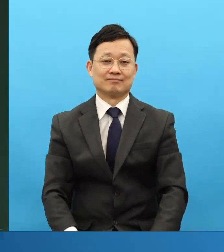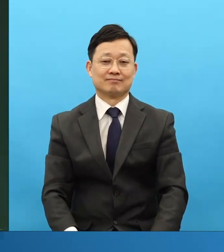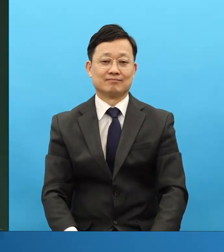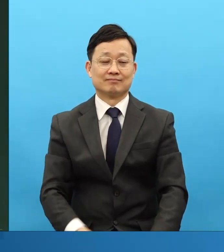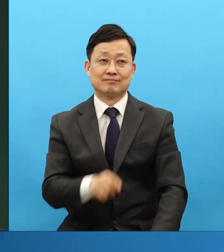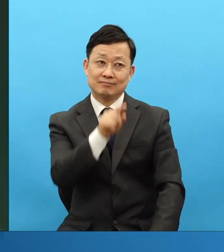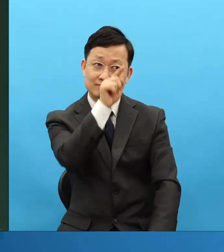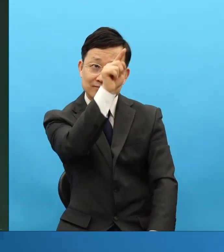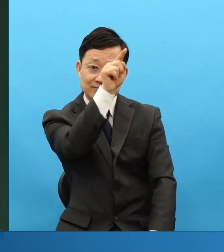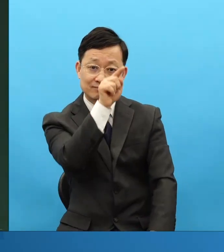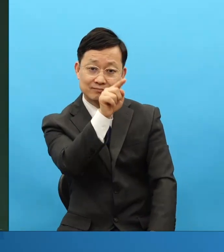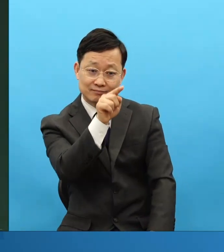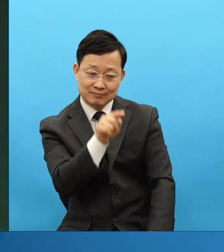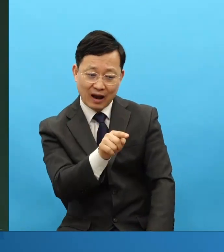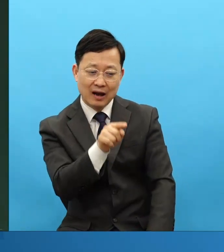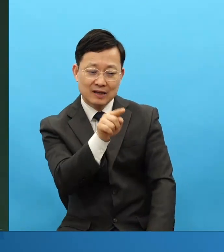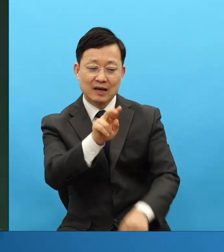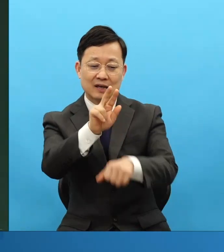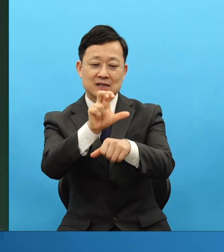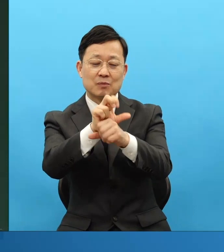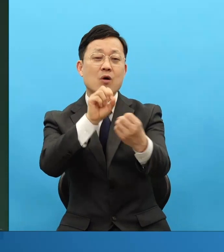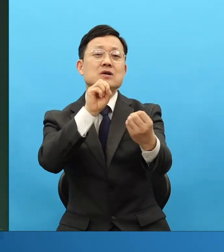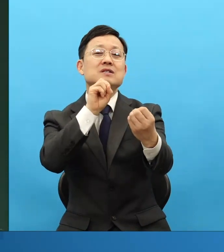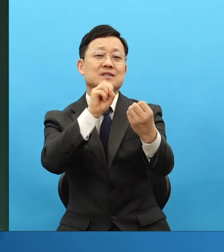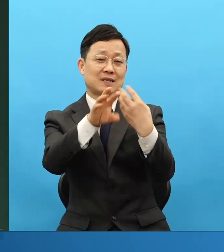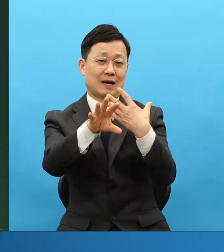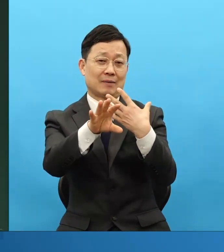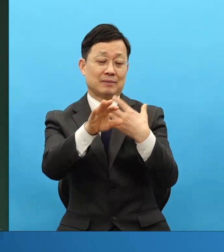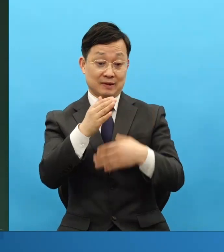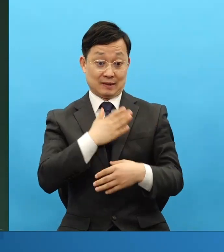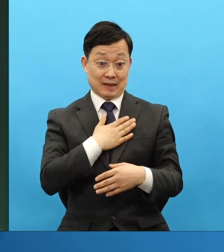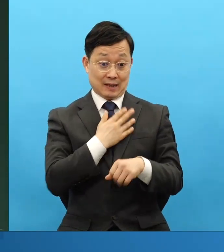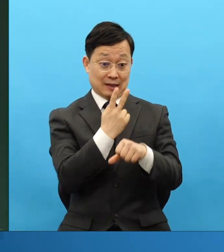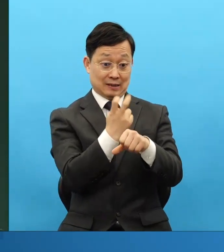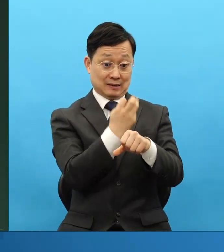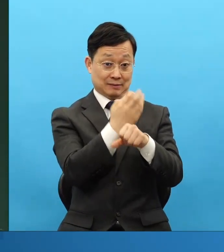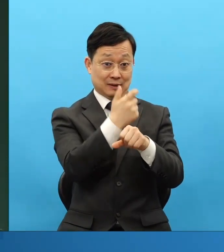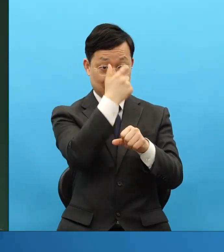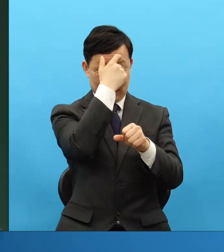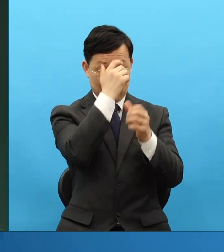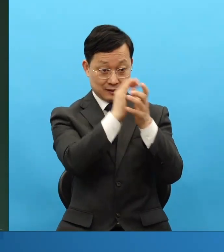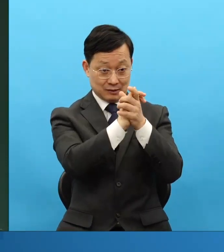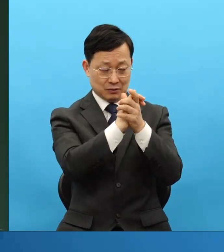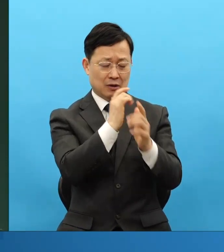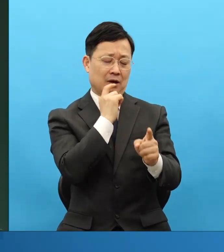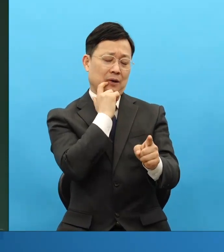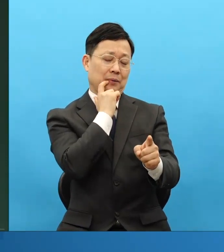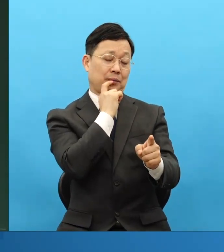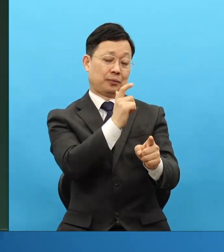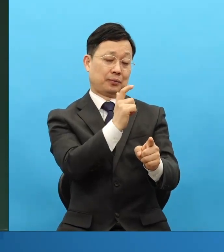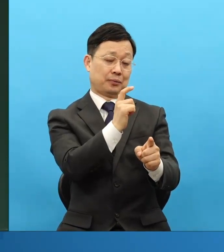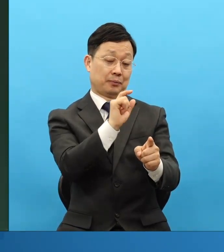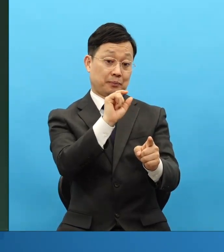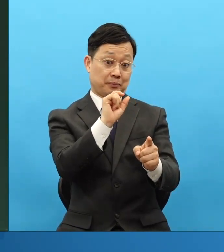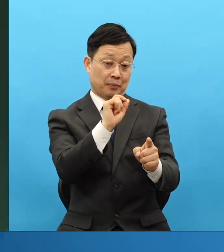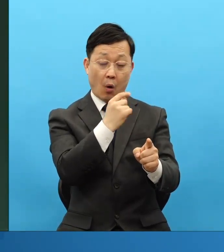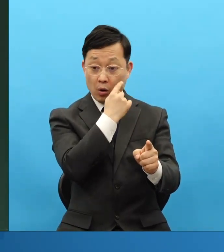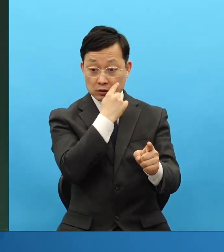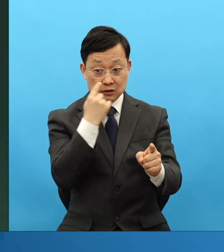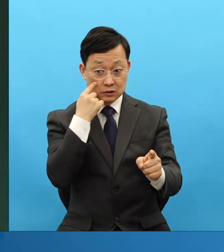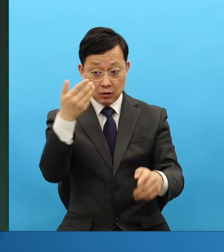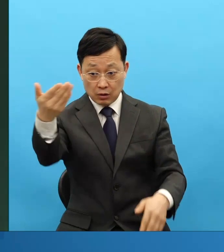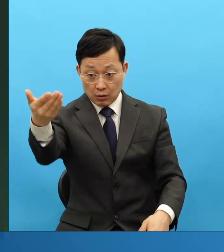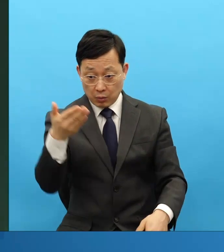이게 딱 임한다니까요. 내가 24 기도의 비밀을 누리고 있으면 증거가 와요.